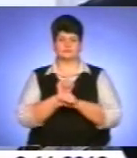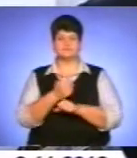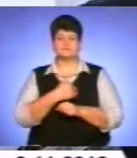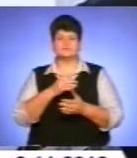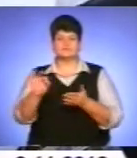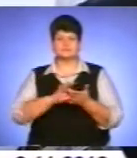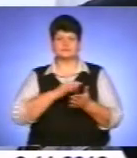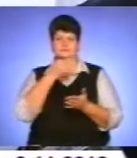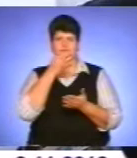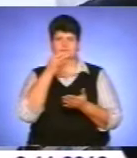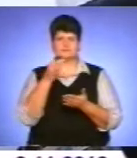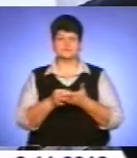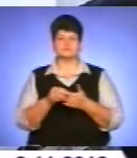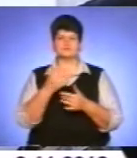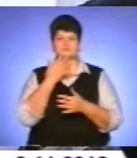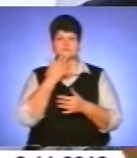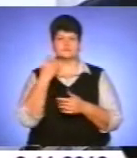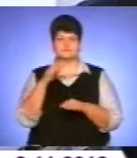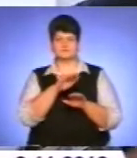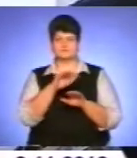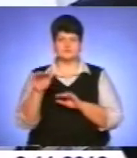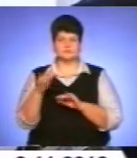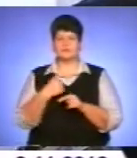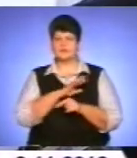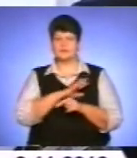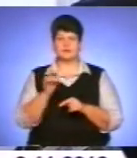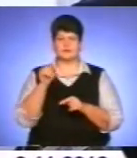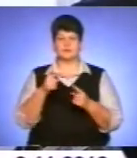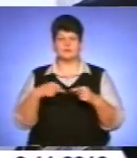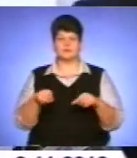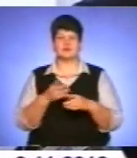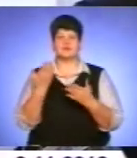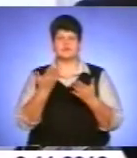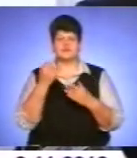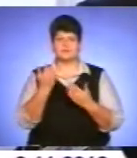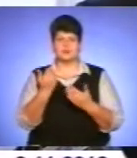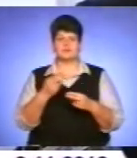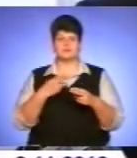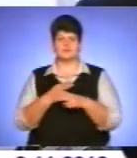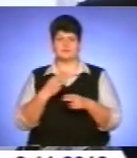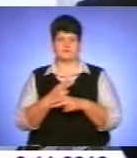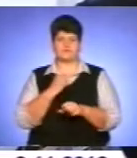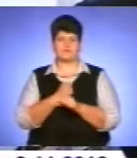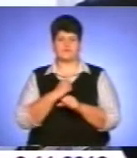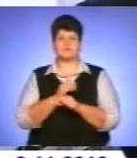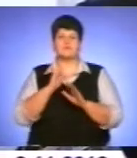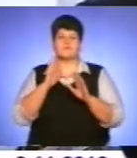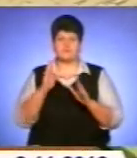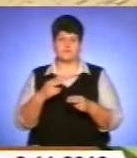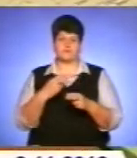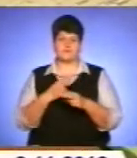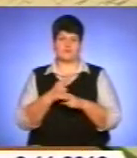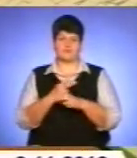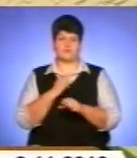сказати, і я кажу це на національному рівні, ми не той орган, який вам заважає працювати, чи буде заважати працювати.